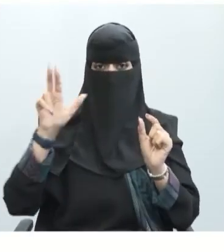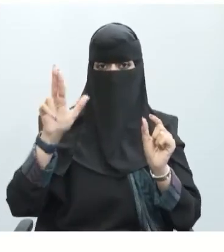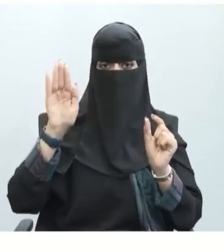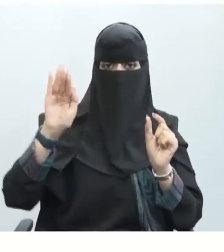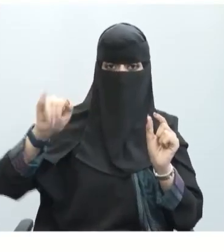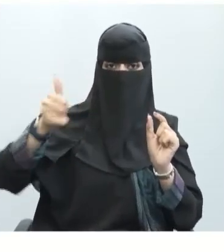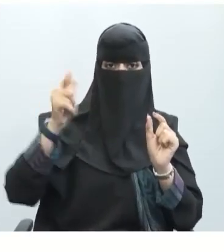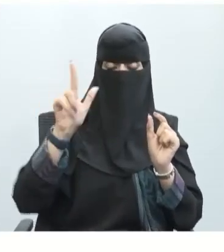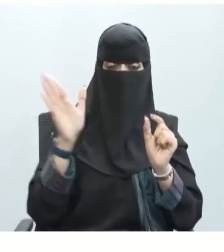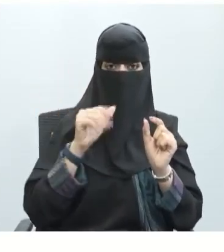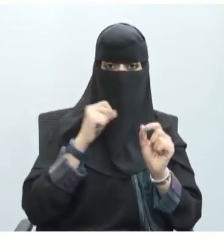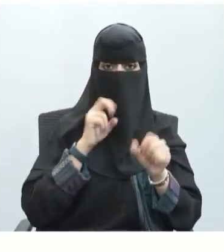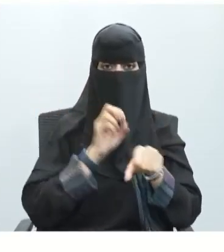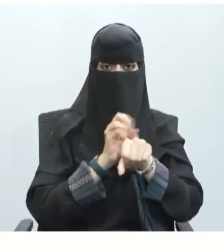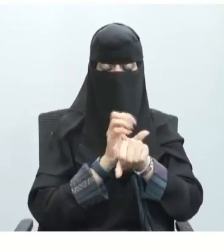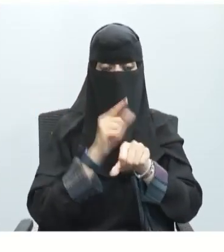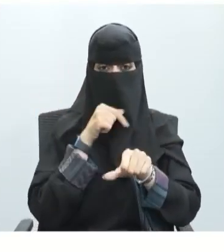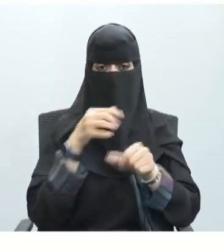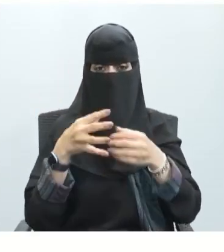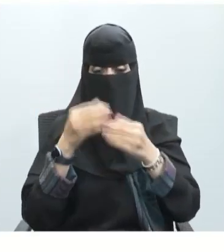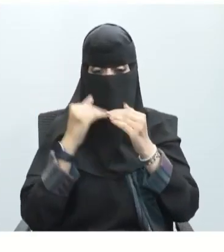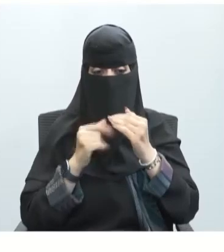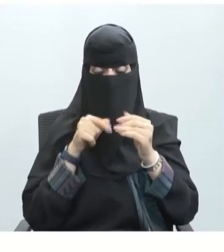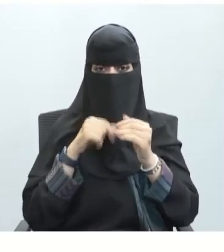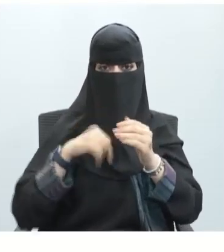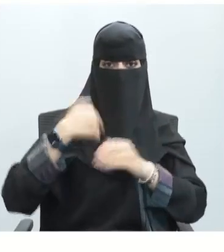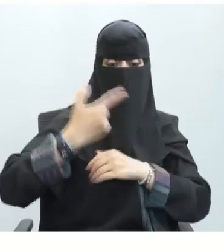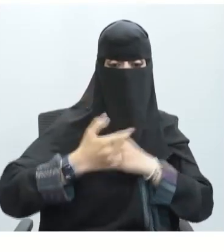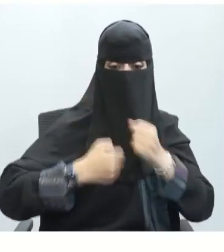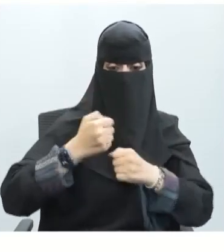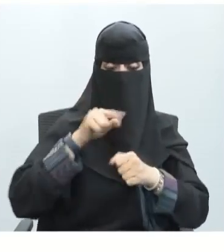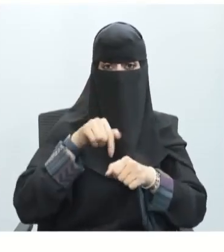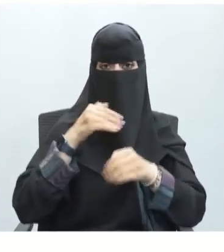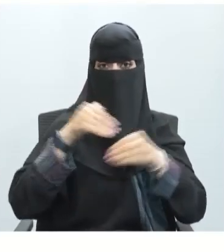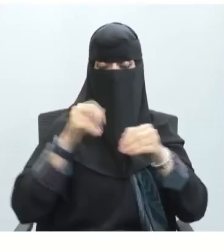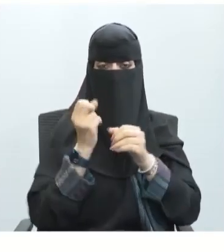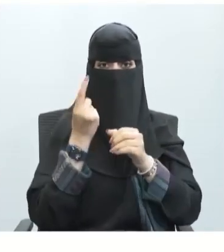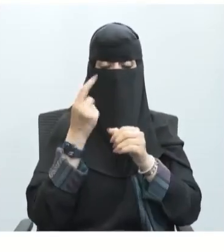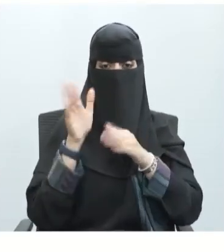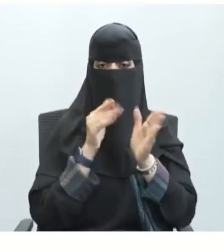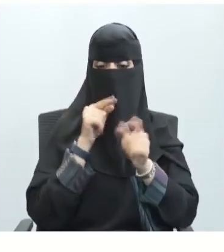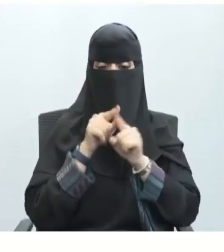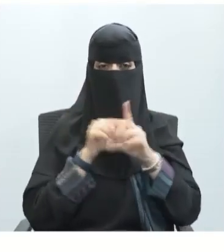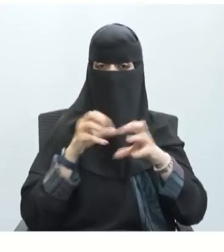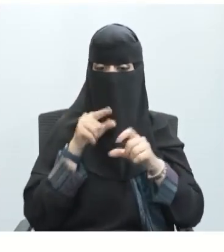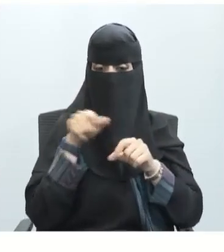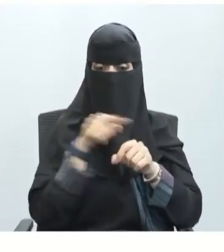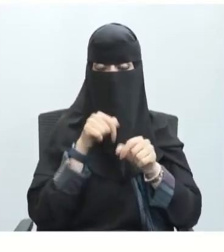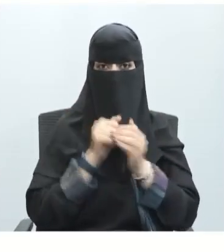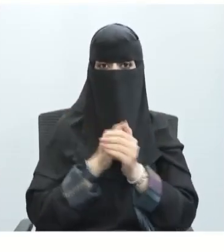وتسمى أقل شدة للبنبه تسبب إنتاج جهد الفعل عتبة التنبيه إذن هناك